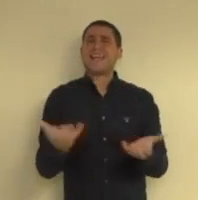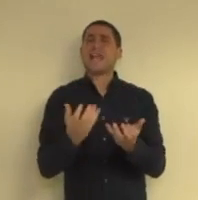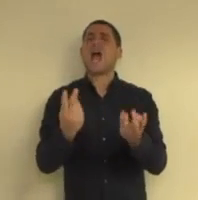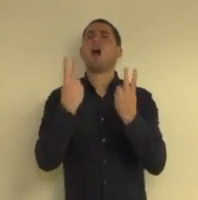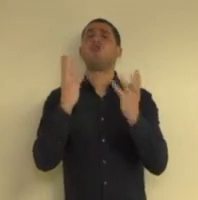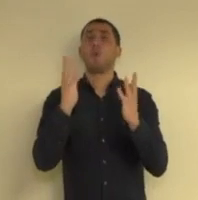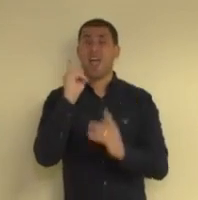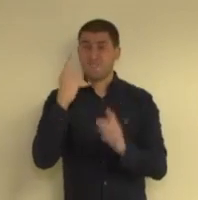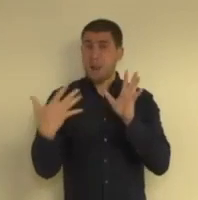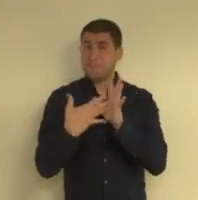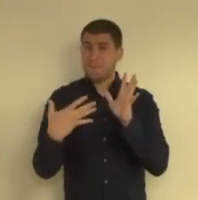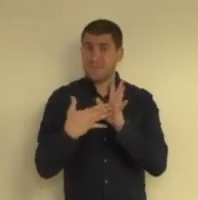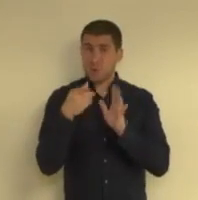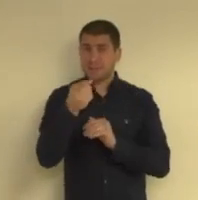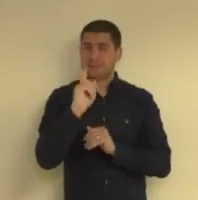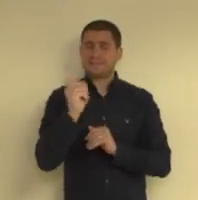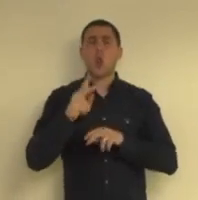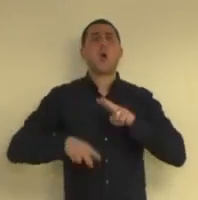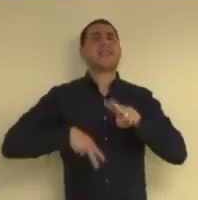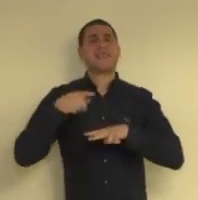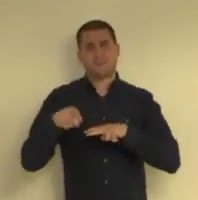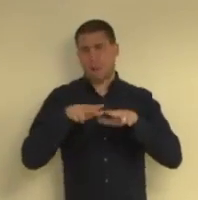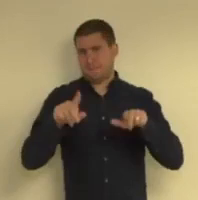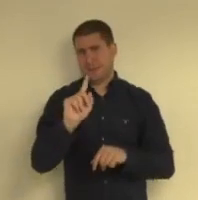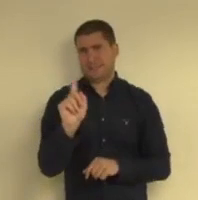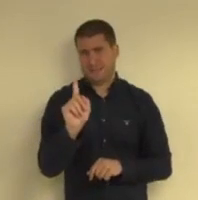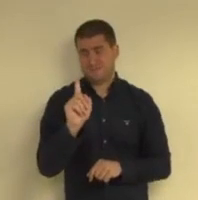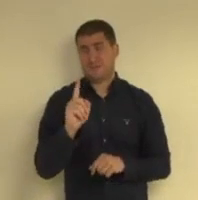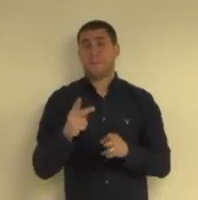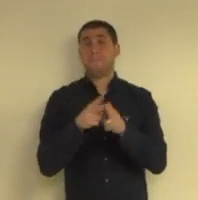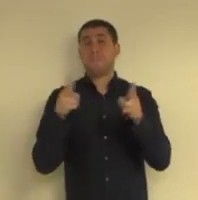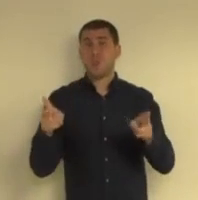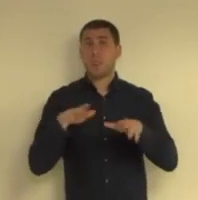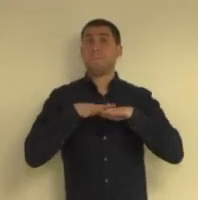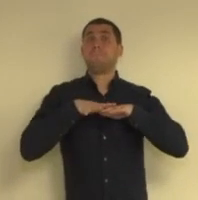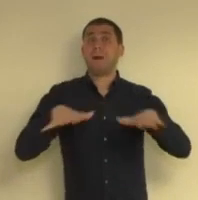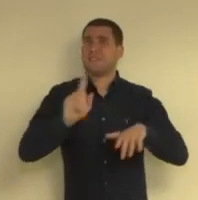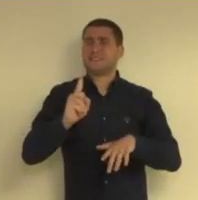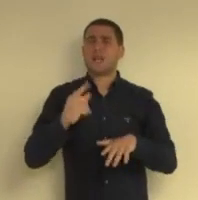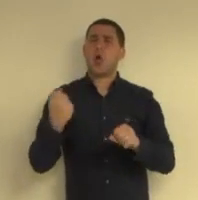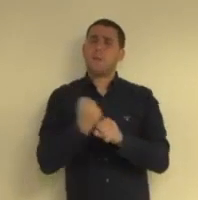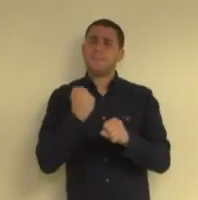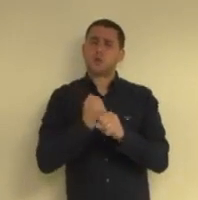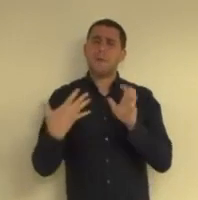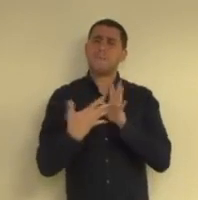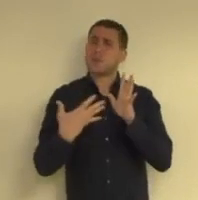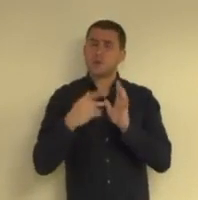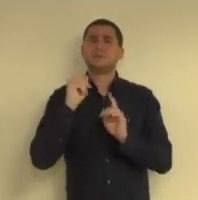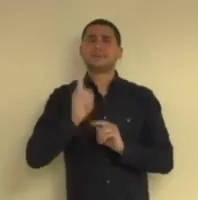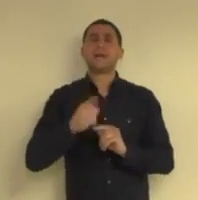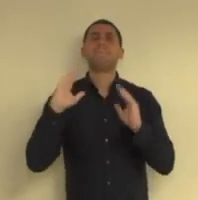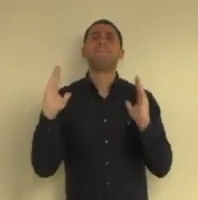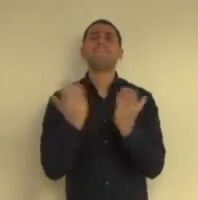מאוד חשוב אבל הבדיקות הן לא טיפול במצב הפתרון למגפה הוא לא ביצוע בדיקות אלא